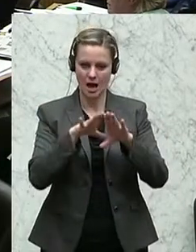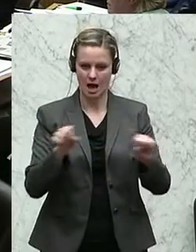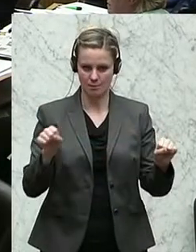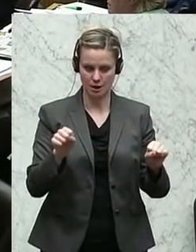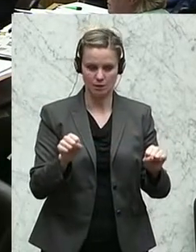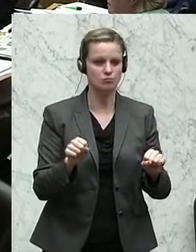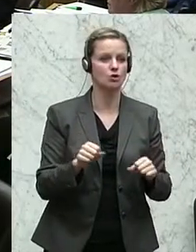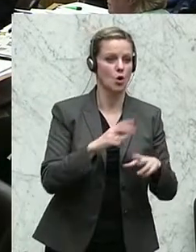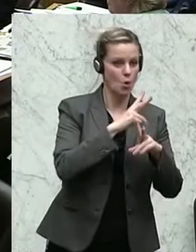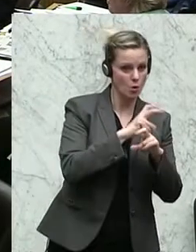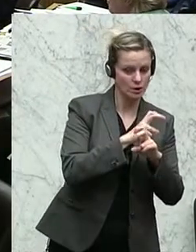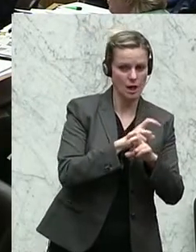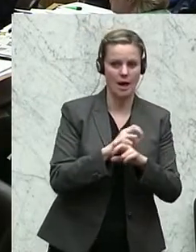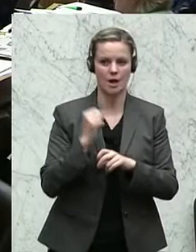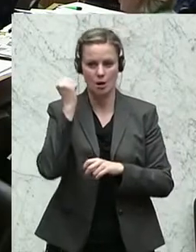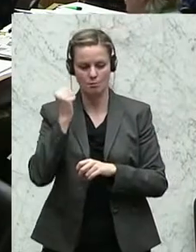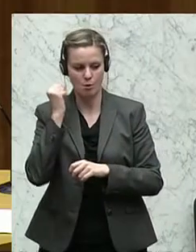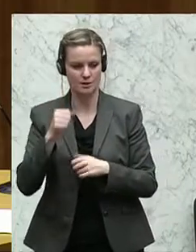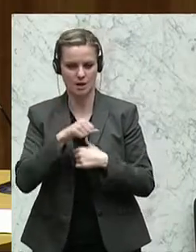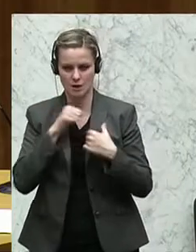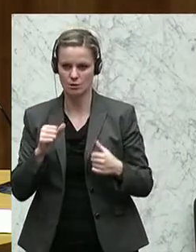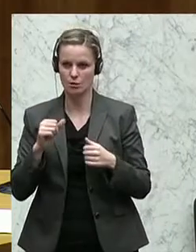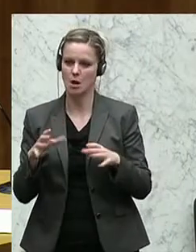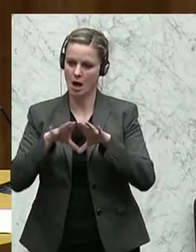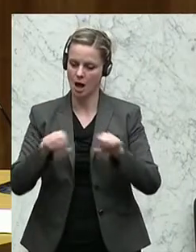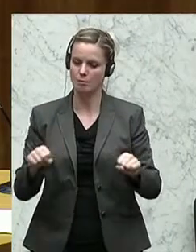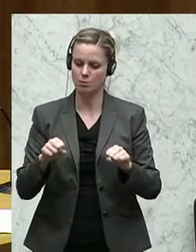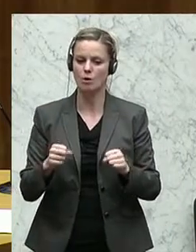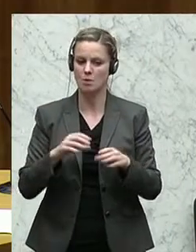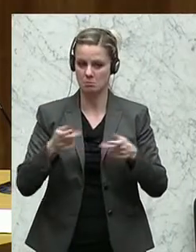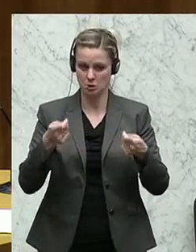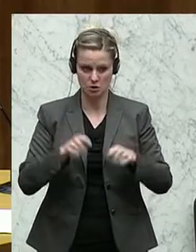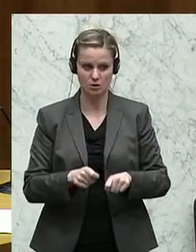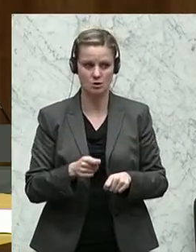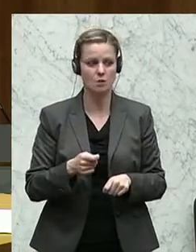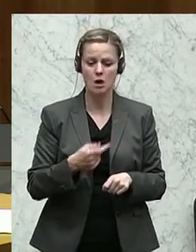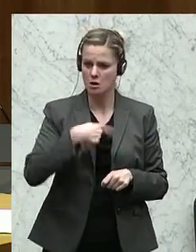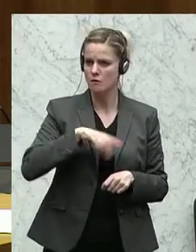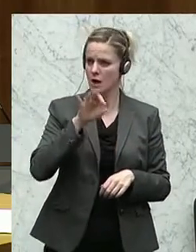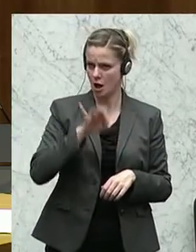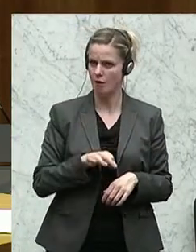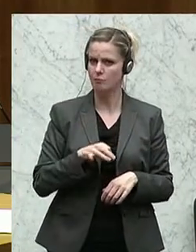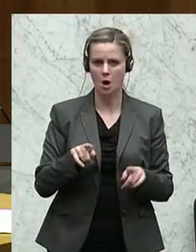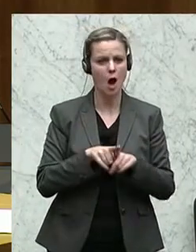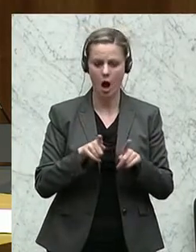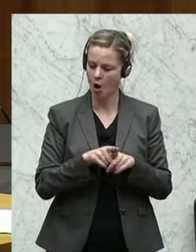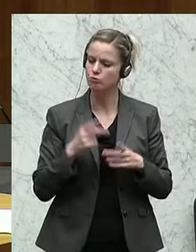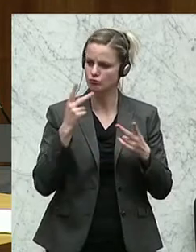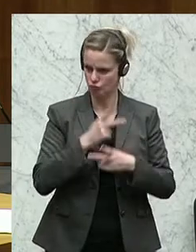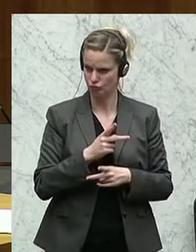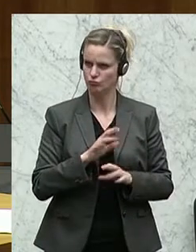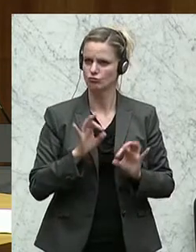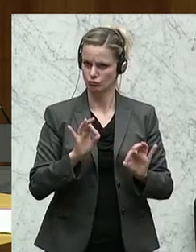Bosnien-Herzogowina über die wissenschaftliche Zusammenarbeit wird auch von uns Freiheitlichen begrüßt.